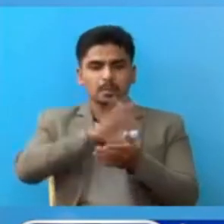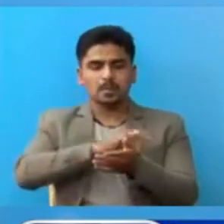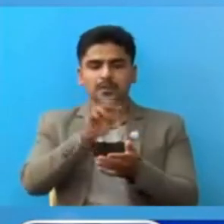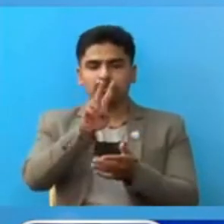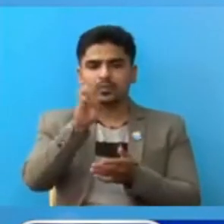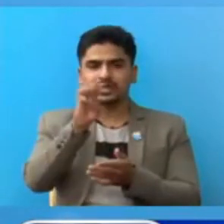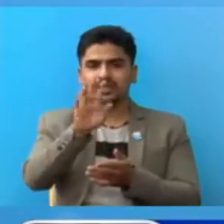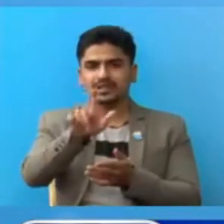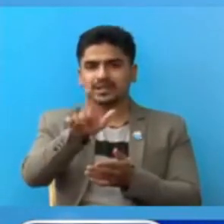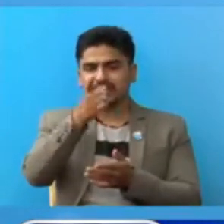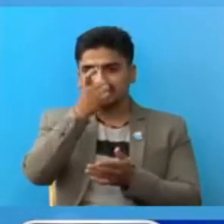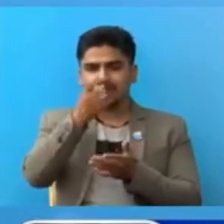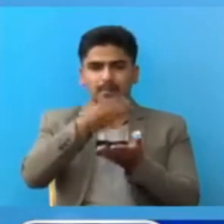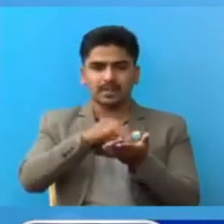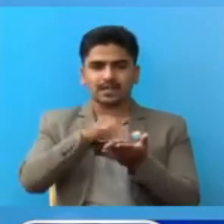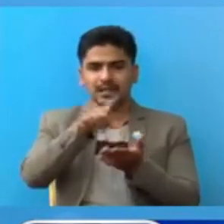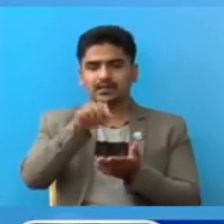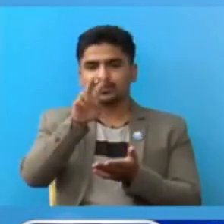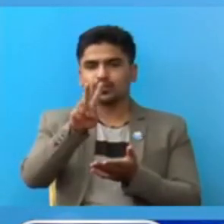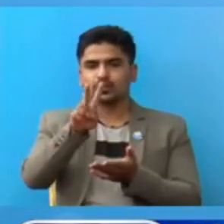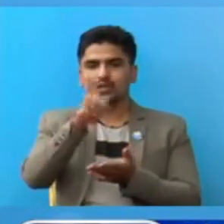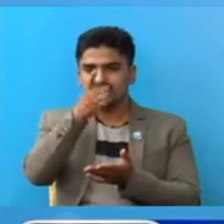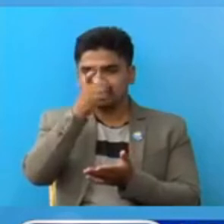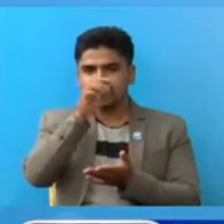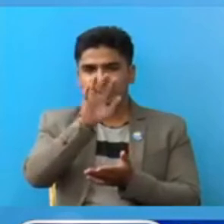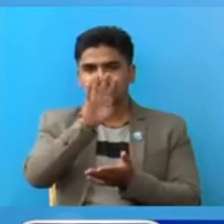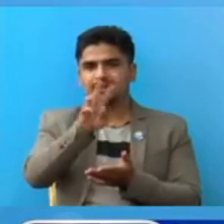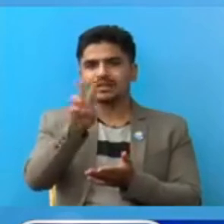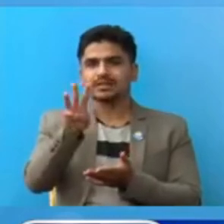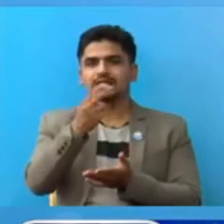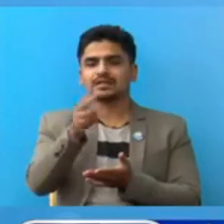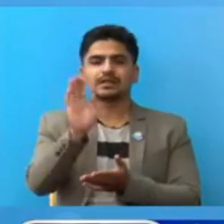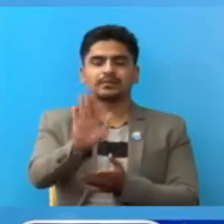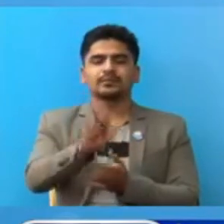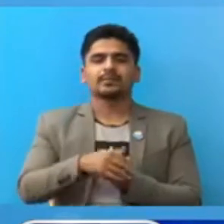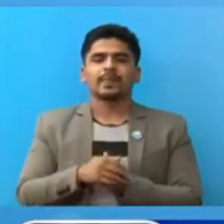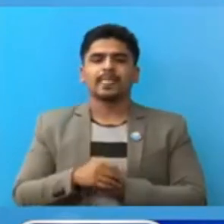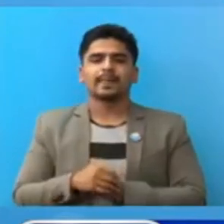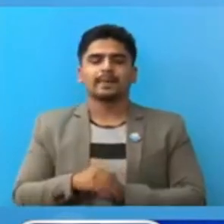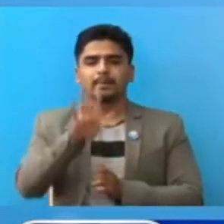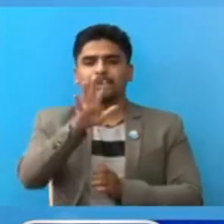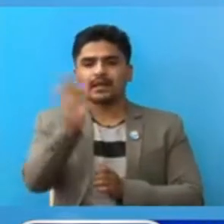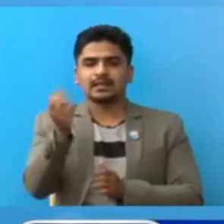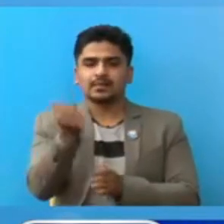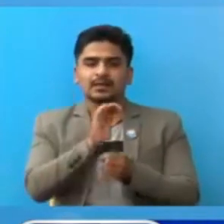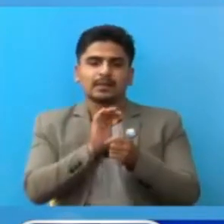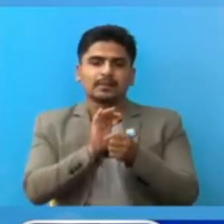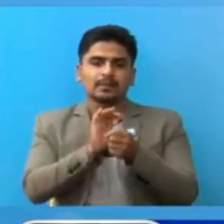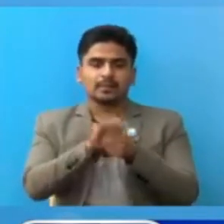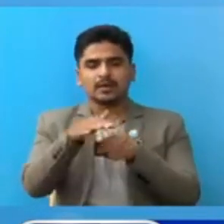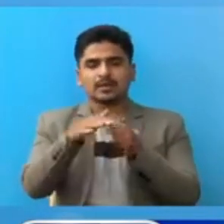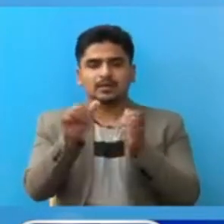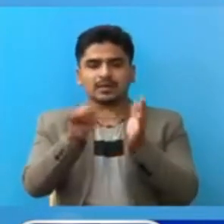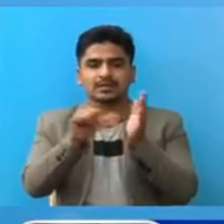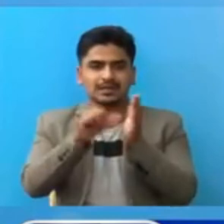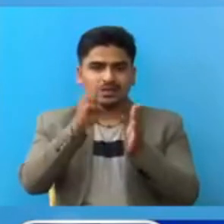2,006 मद्दे आजा 243 जना उनुँचा पांच से बंदा बड़ी केश पुष्टी वयका जिल्ला